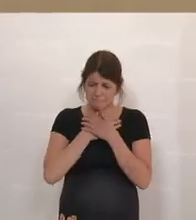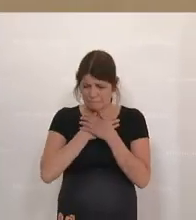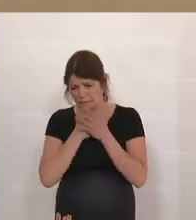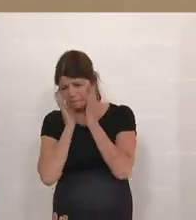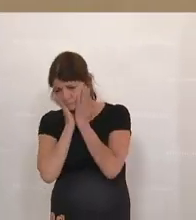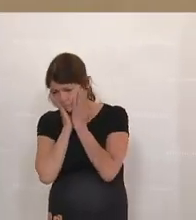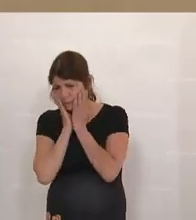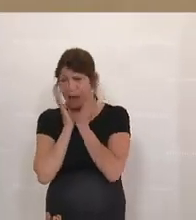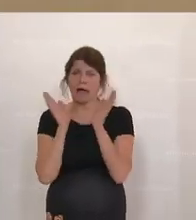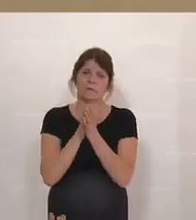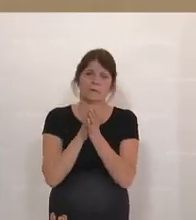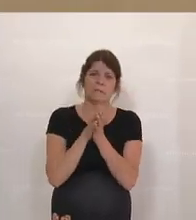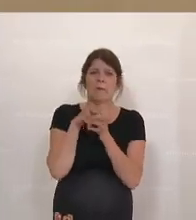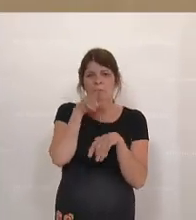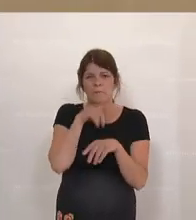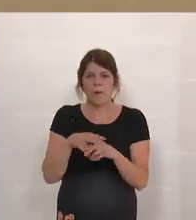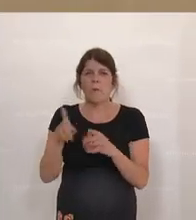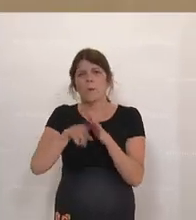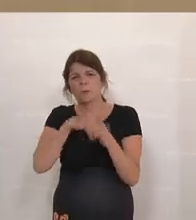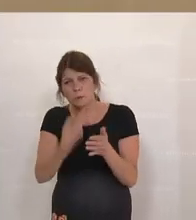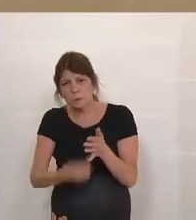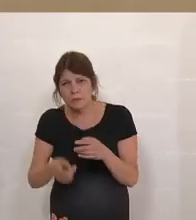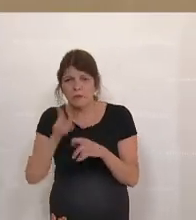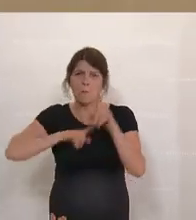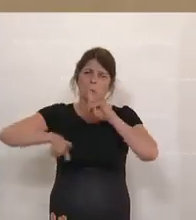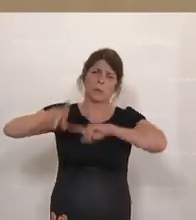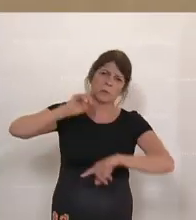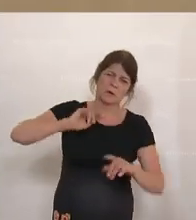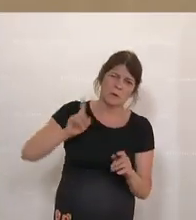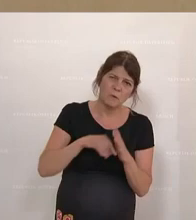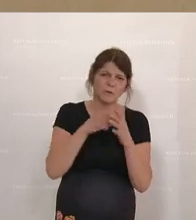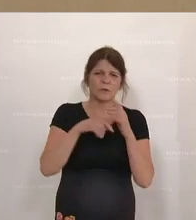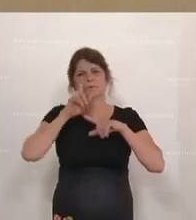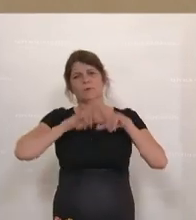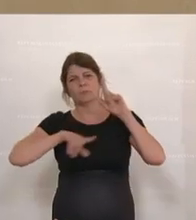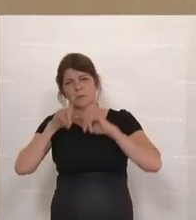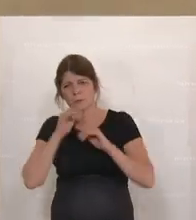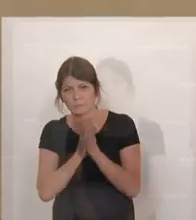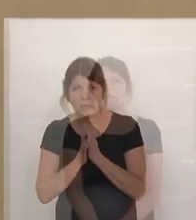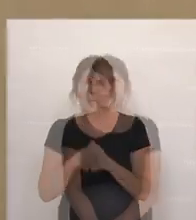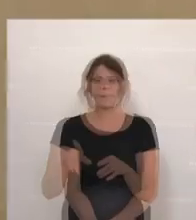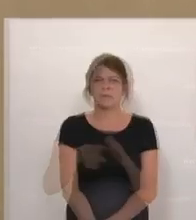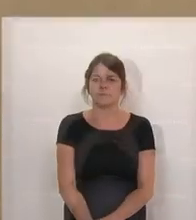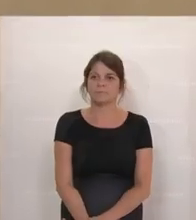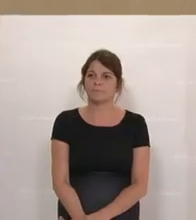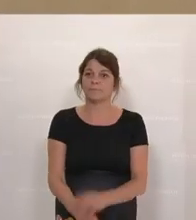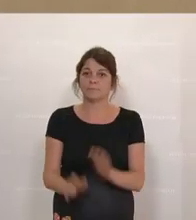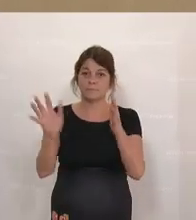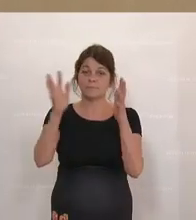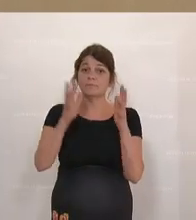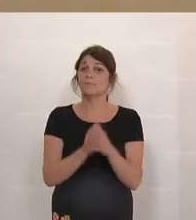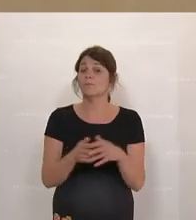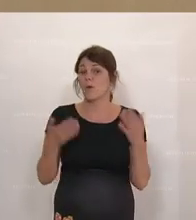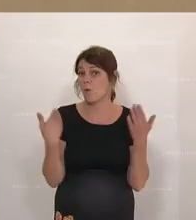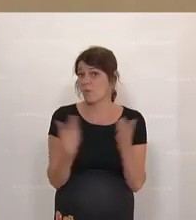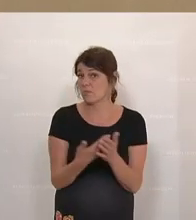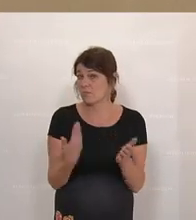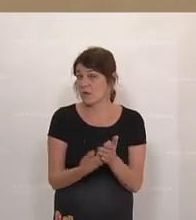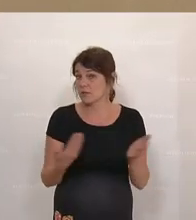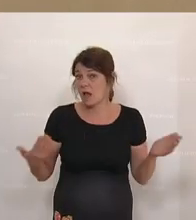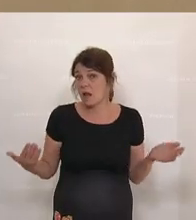die Unschuldsvermutung, die Unschuldsvermutung, die Unschuldsvermutung. Und deswegen